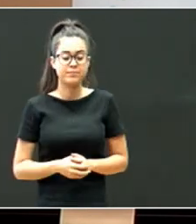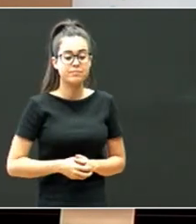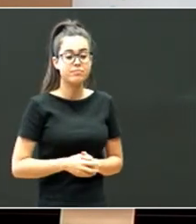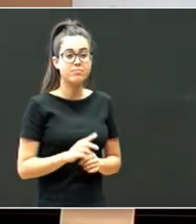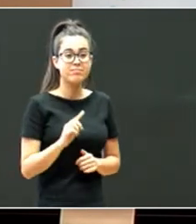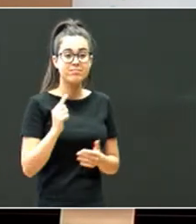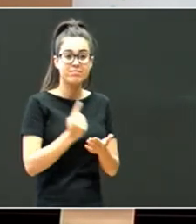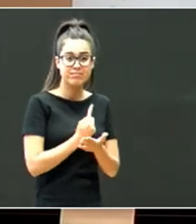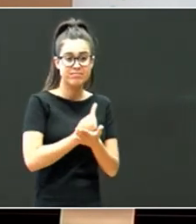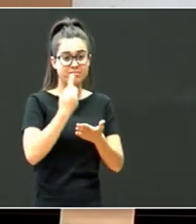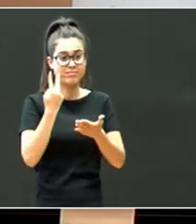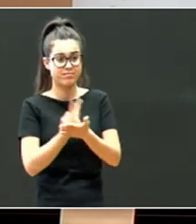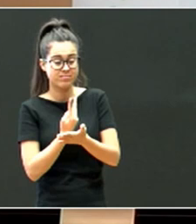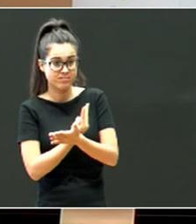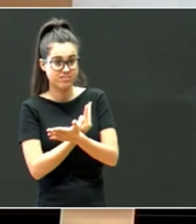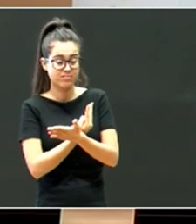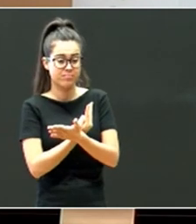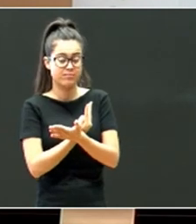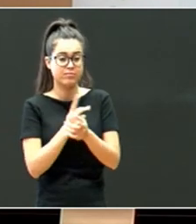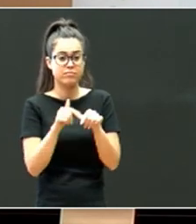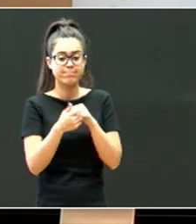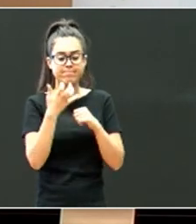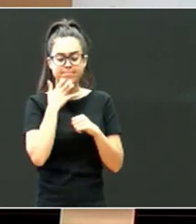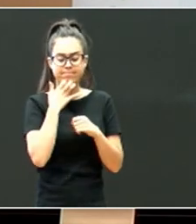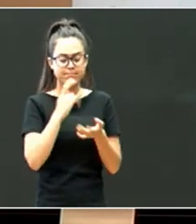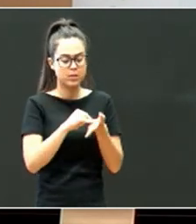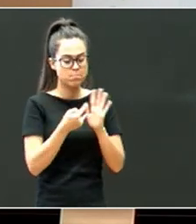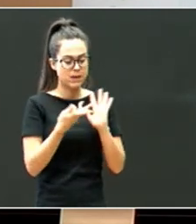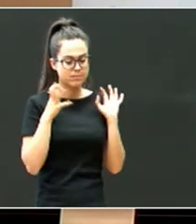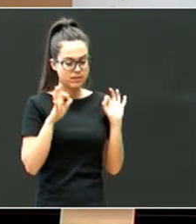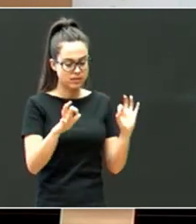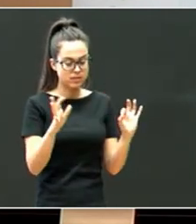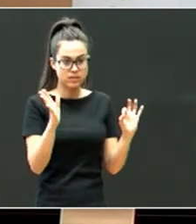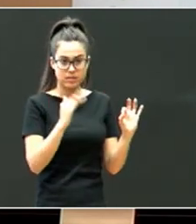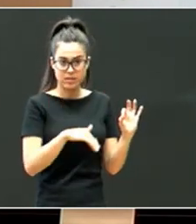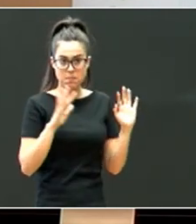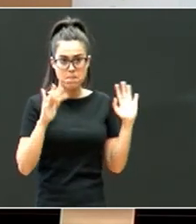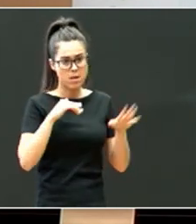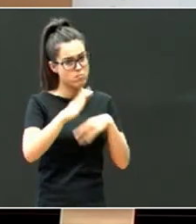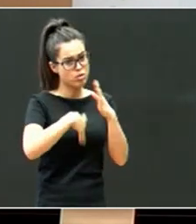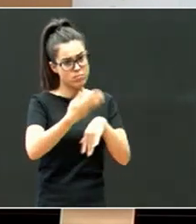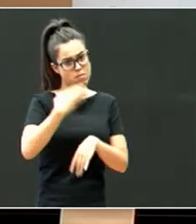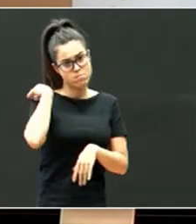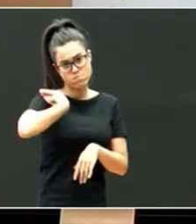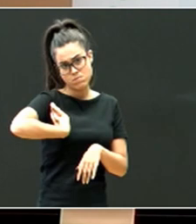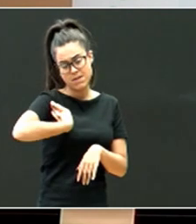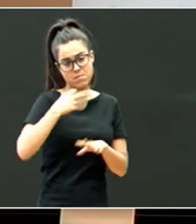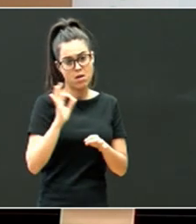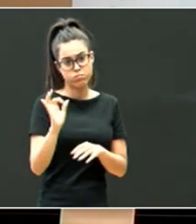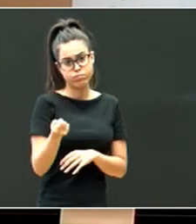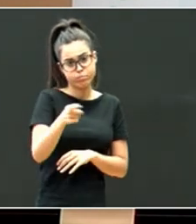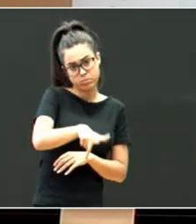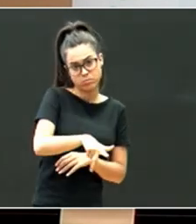eskuntzan, ez baddin badago, hola, horralako plan zehatzaharrita, baina, prozedura berdine izango, litzake antzekua.